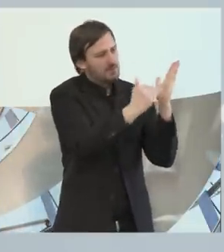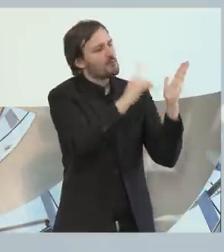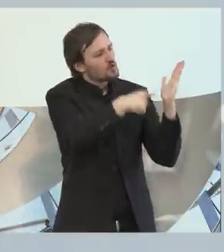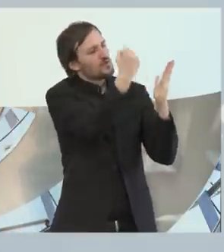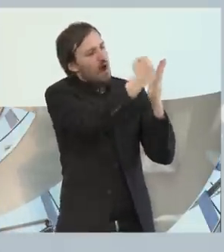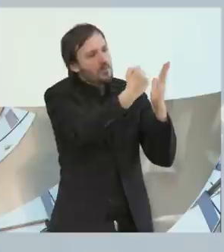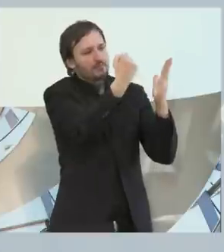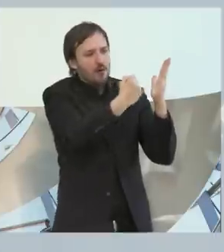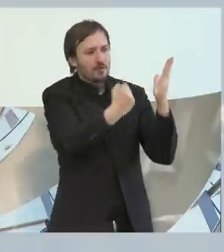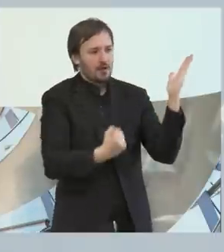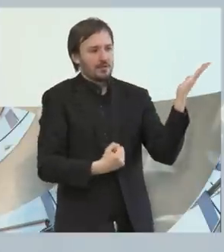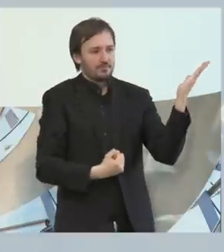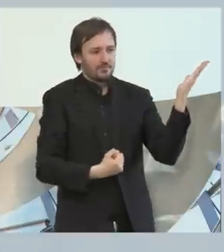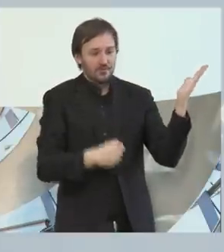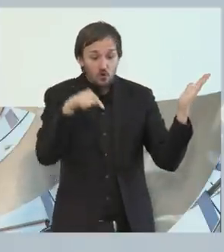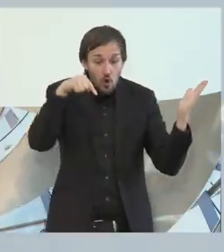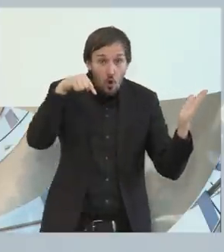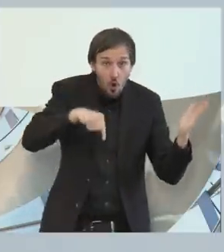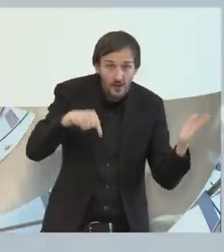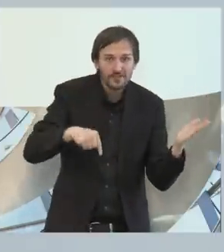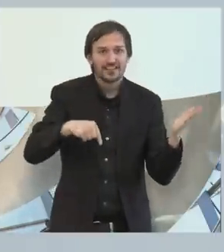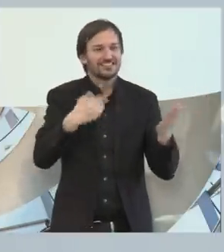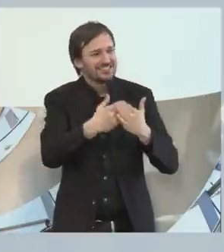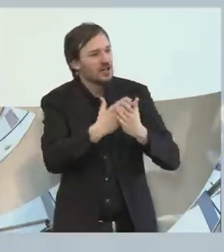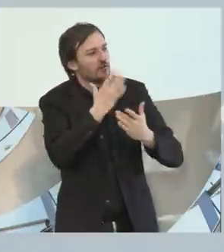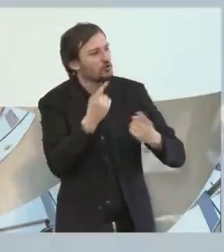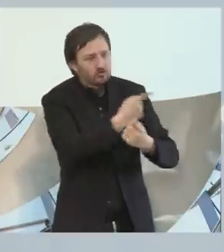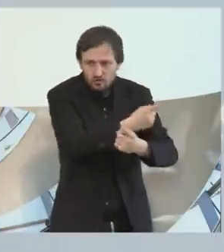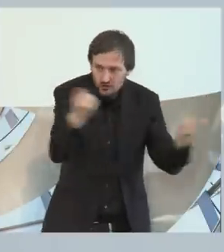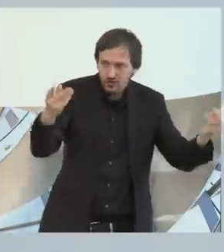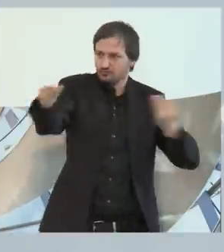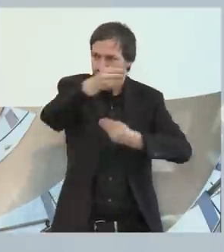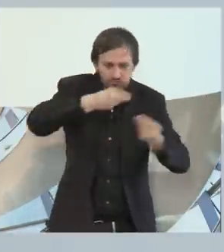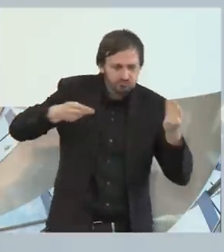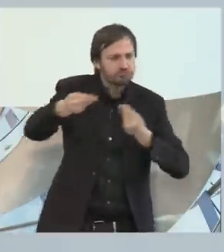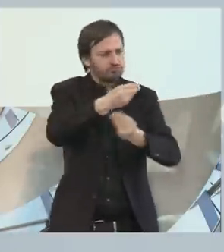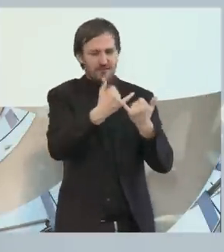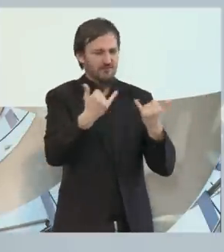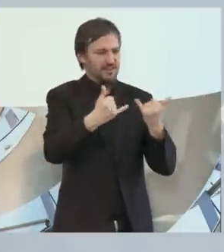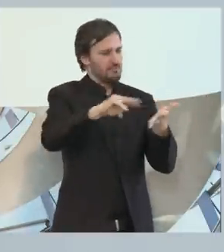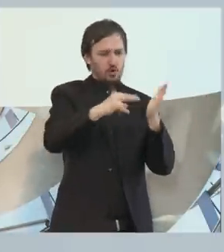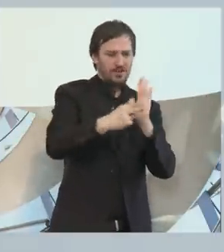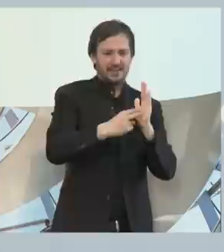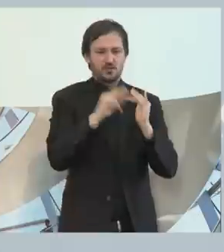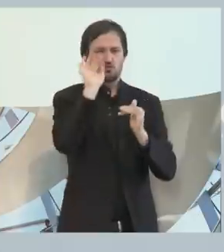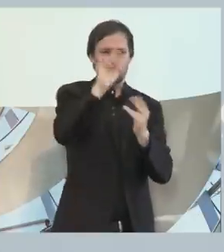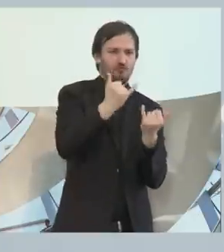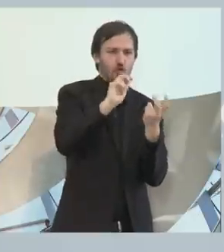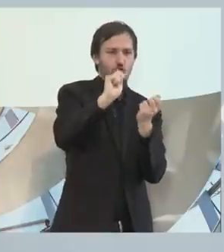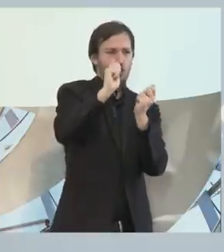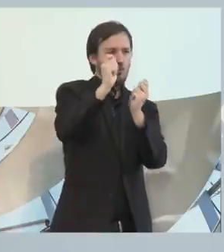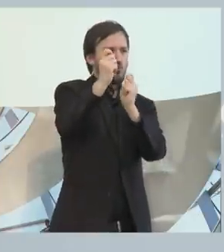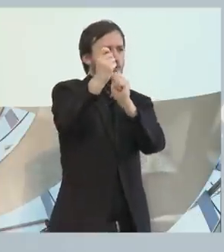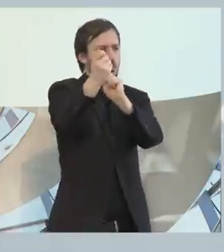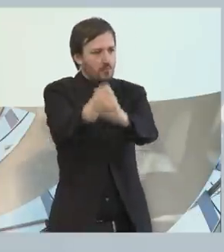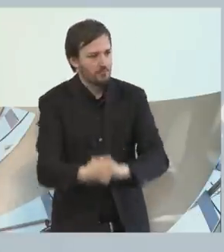Praxis wollen wir heute Wege definieren, mit Ihnen besprechen, wie wir dies politisch dann auch umsetzen können. Es wäre eben gut, wenn